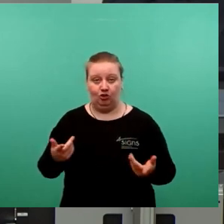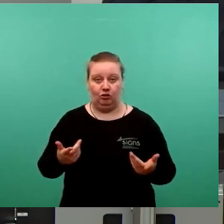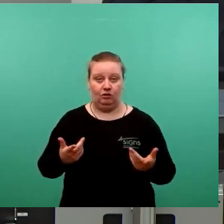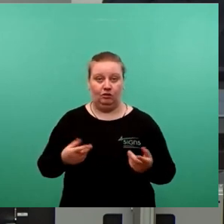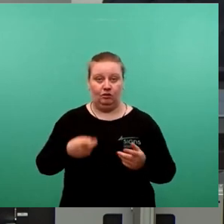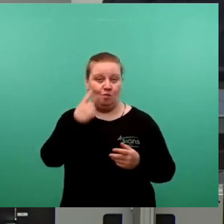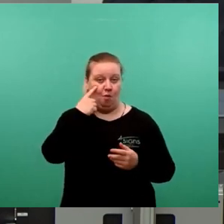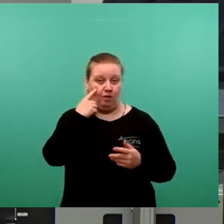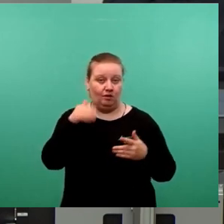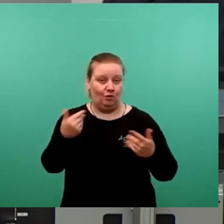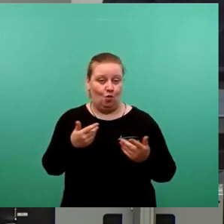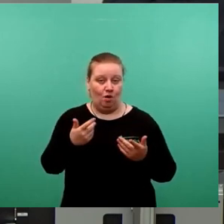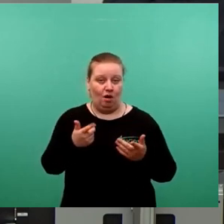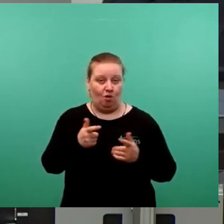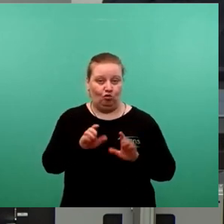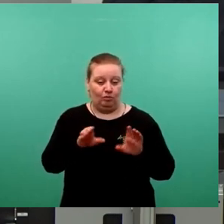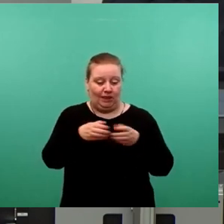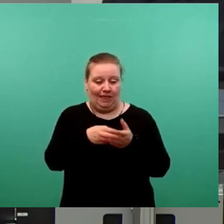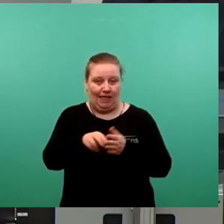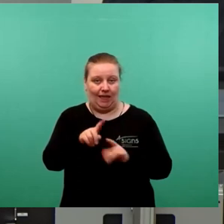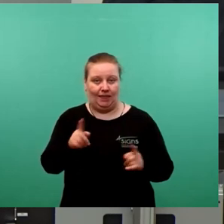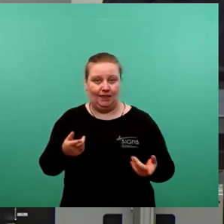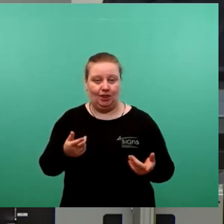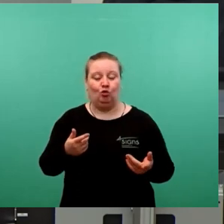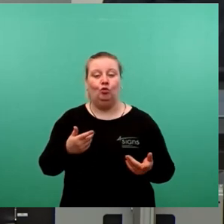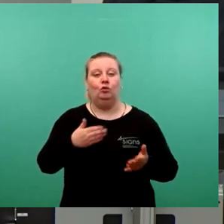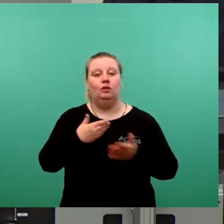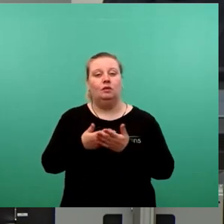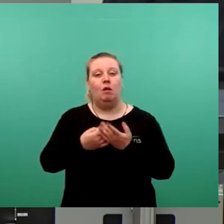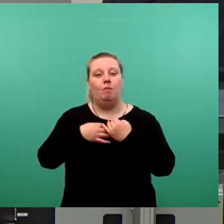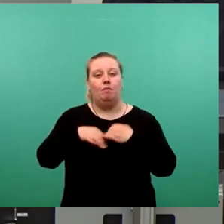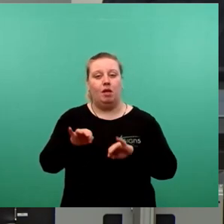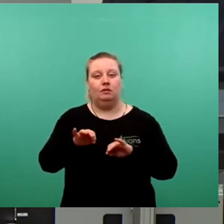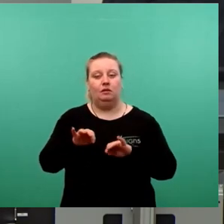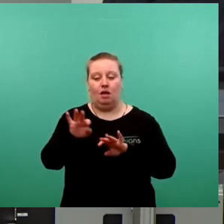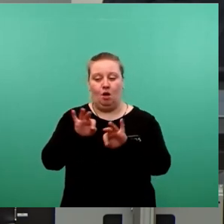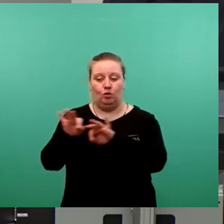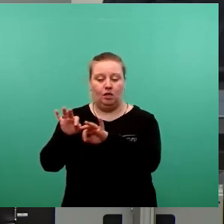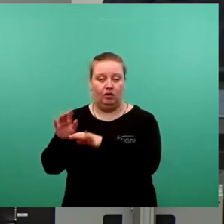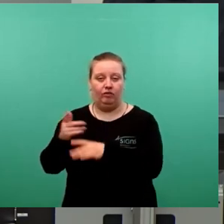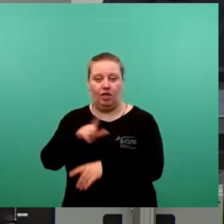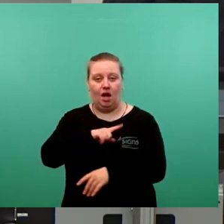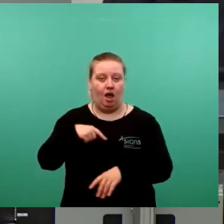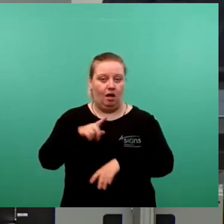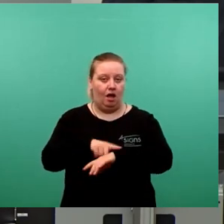Ausschussberichtes nicht mehr möglich. Der Grundsatz der besten Auslese kann aufgrund der langen Laufzeit des Besetzungsverfahren verbunden mit den